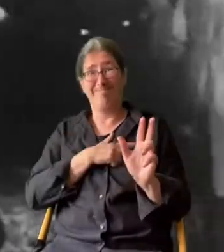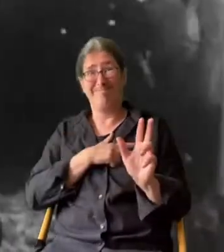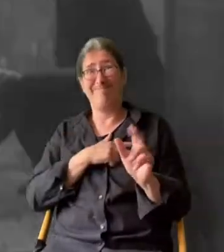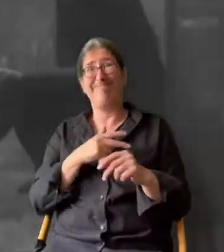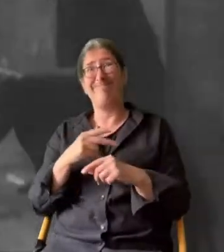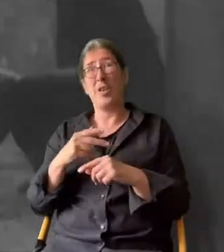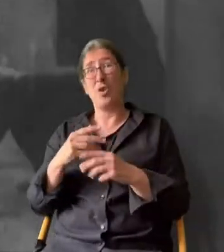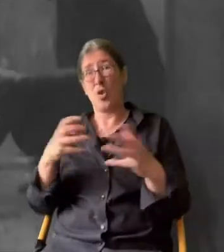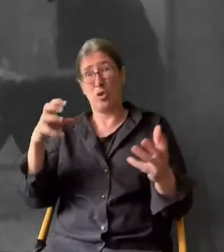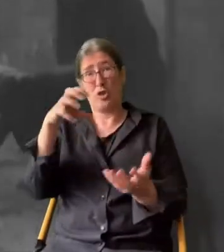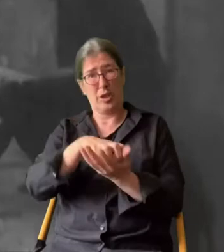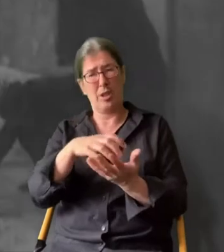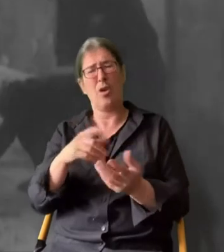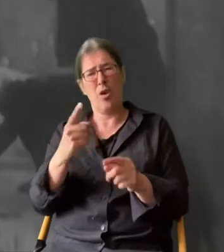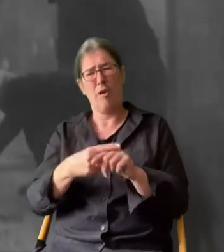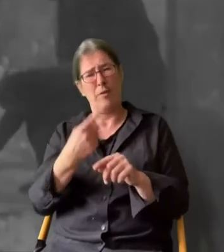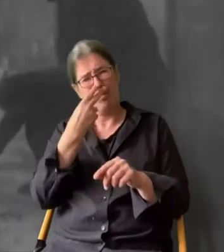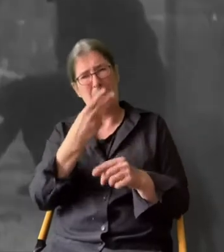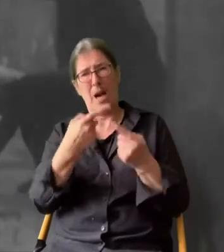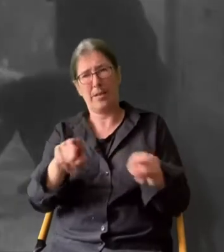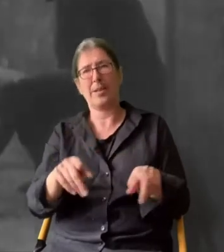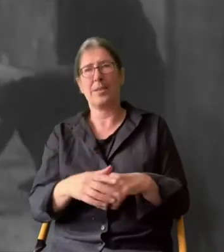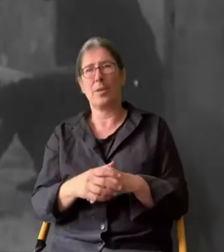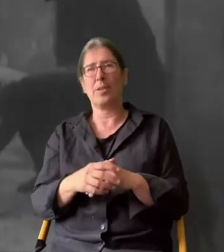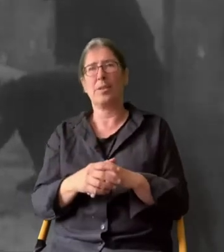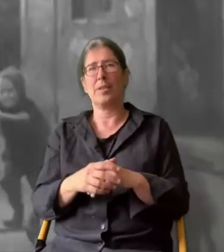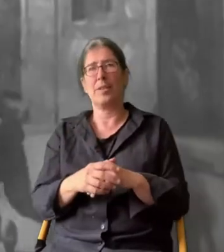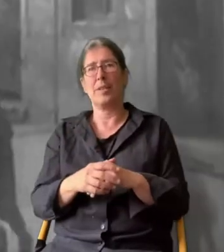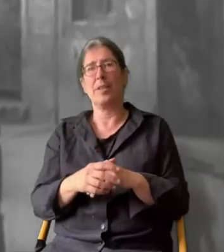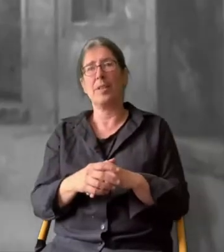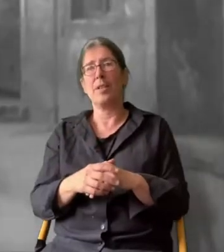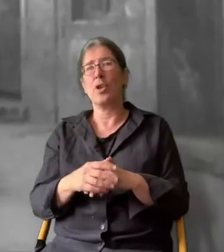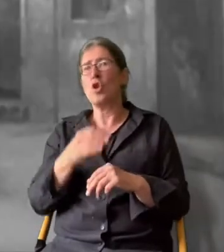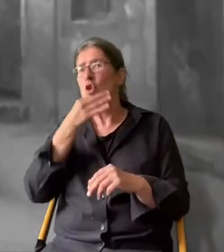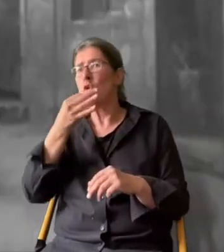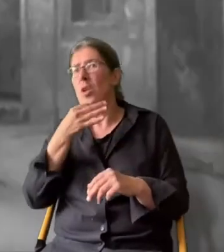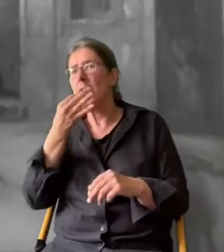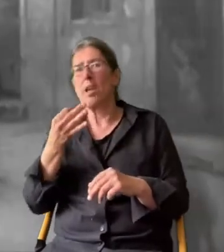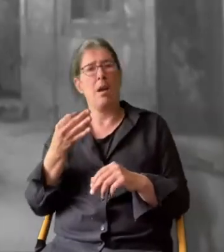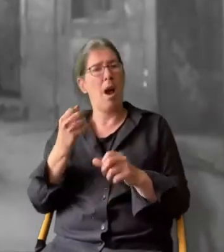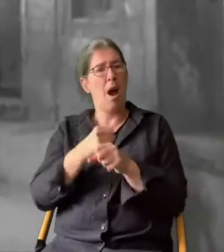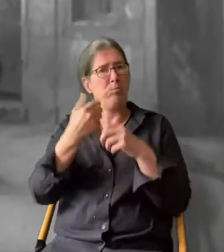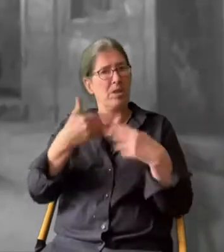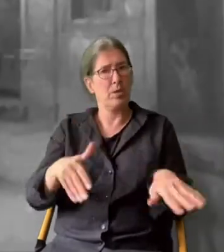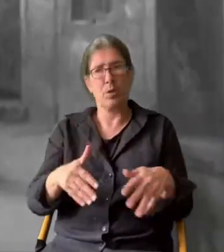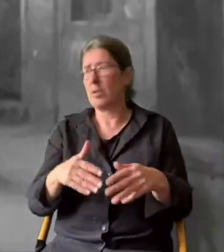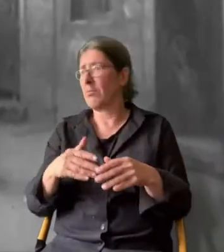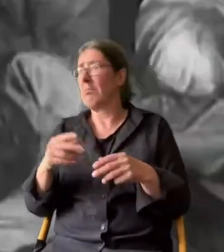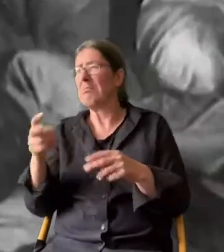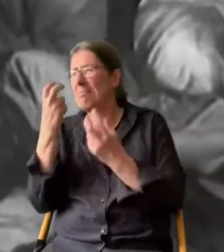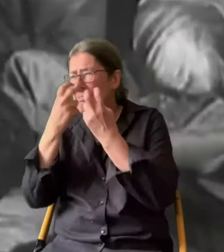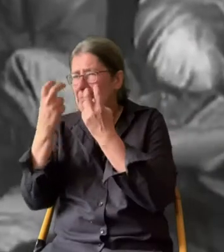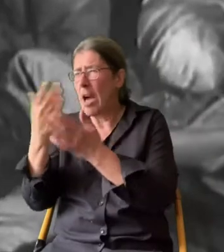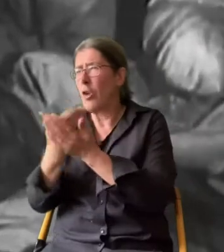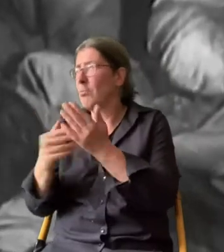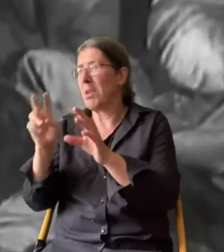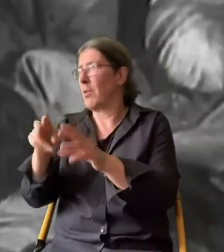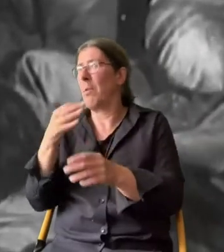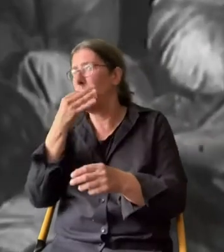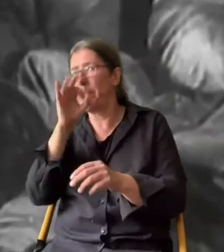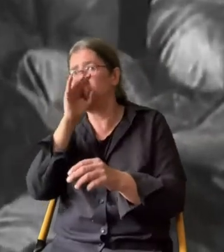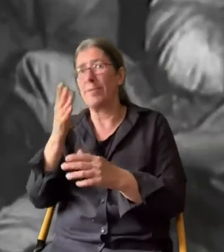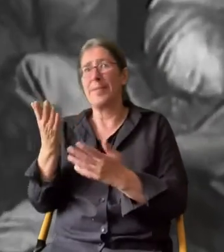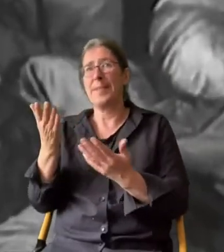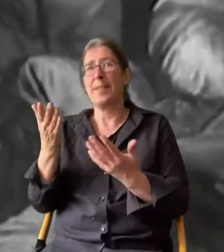Doch die Wirklichkeit sieht vor allem in den Großstädten oft anders aus. Halbwüchsige, die keine Arbeit oder Ausbildung